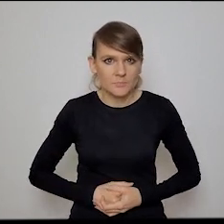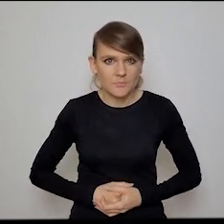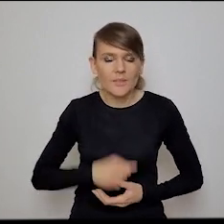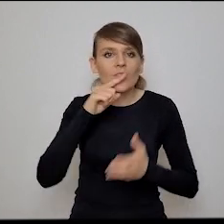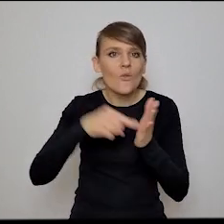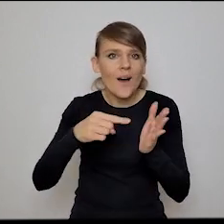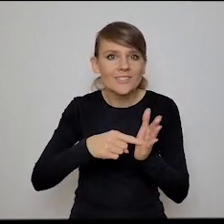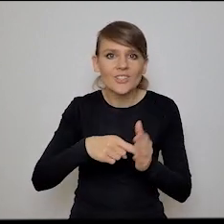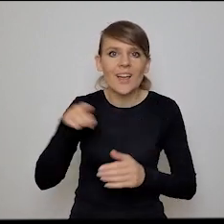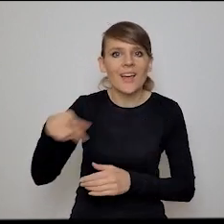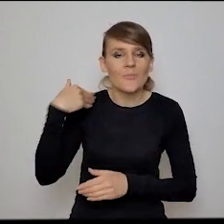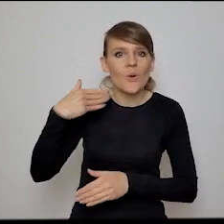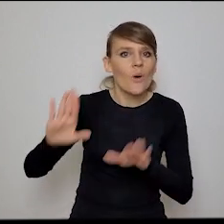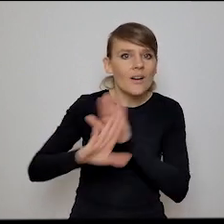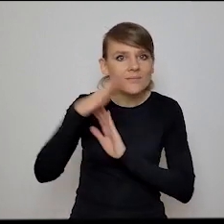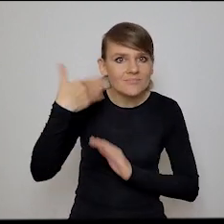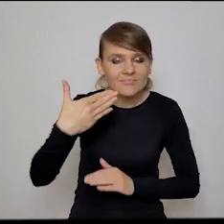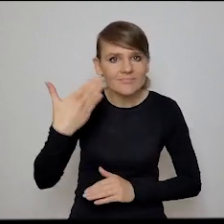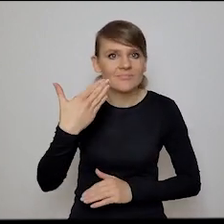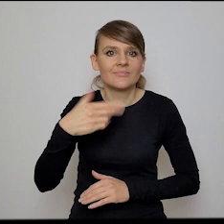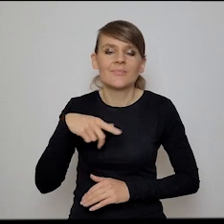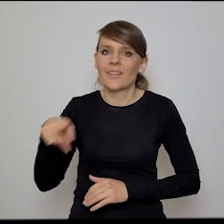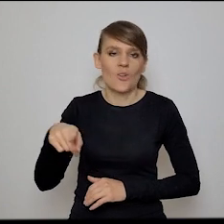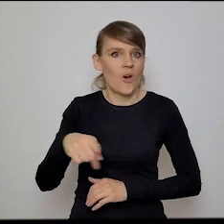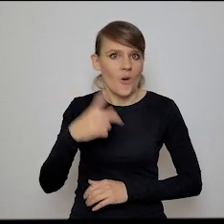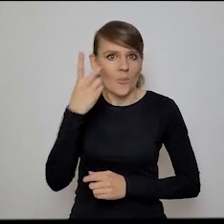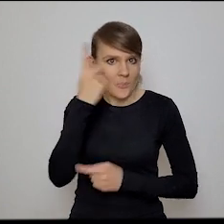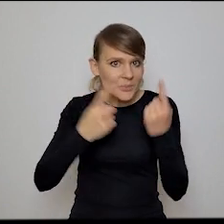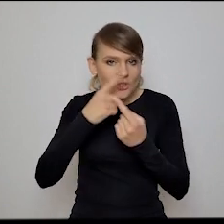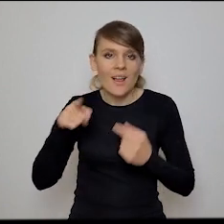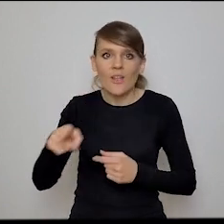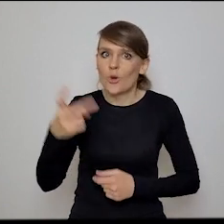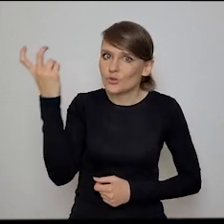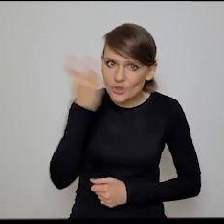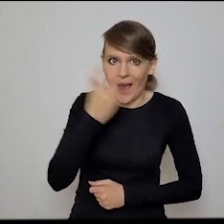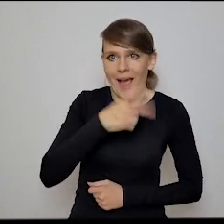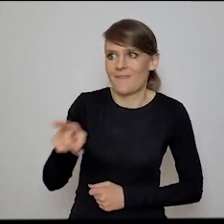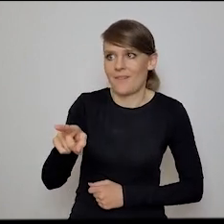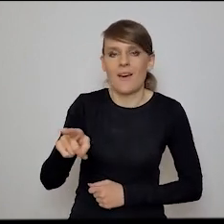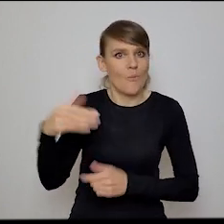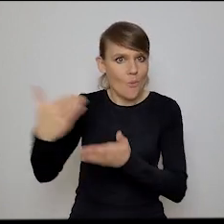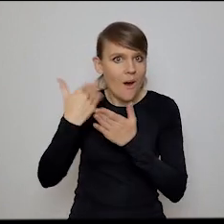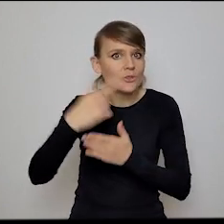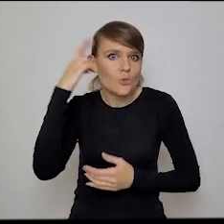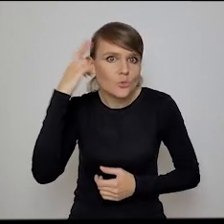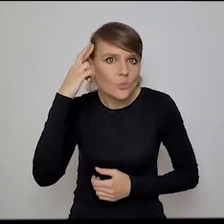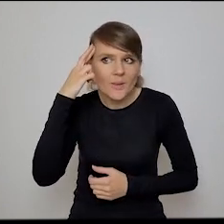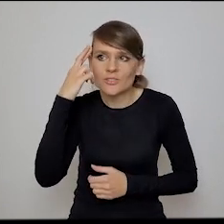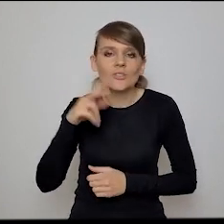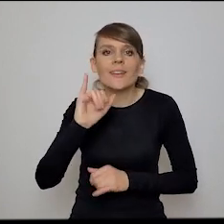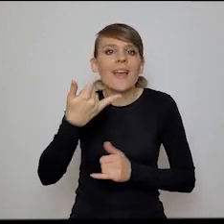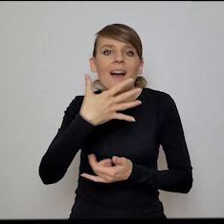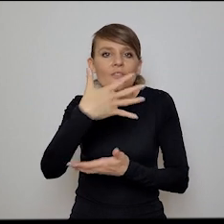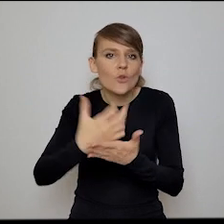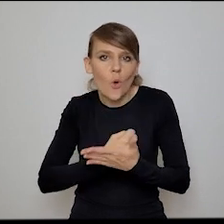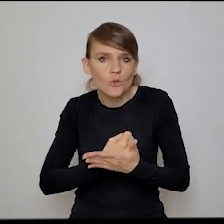właśnie też jego wystąpienia na TED-zie. Myślę, że to jest bardzo ciekawy trop do zrozumienia, jak bardzo możemy wykorzystać